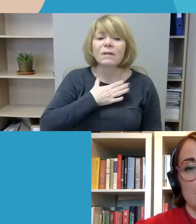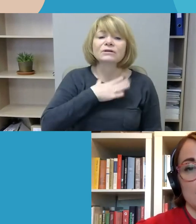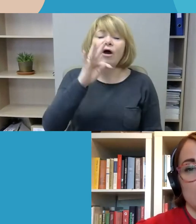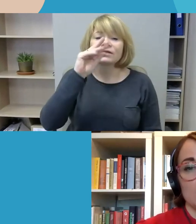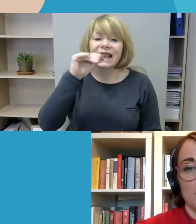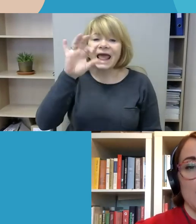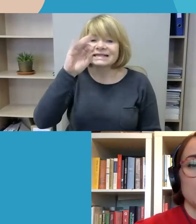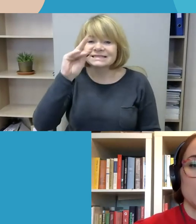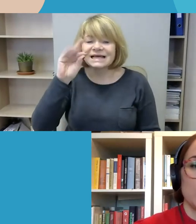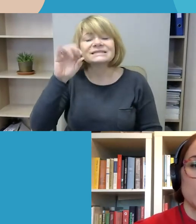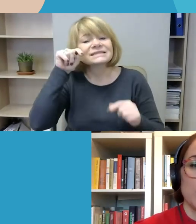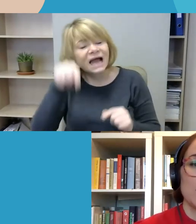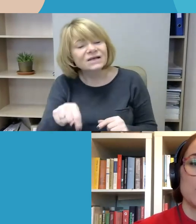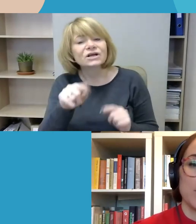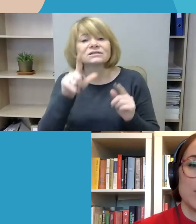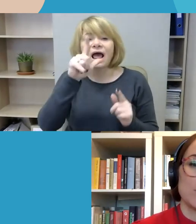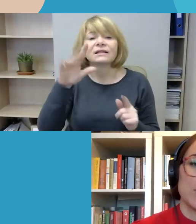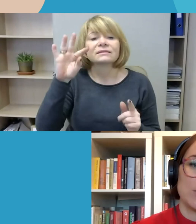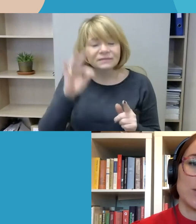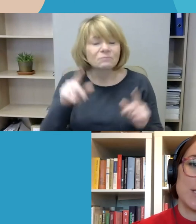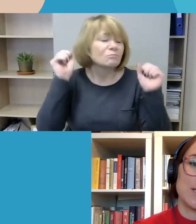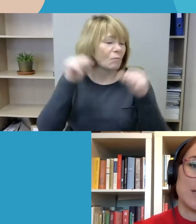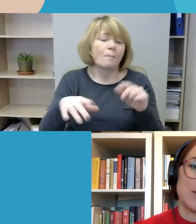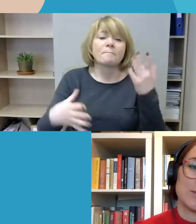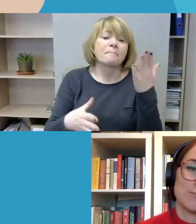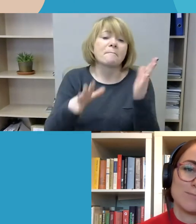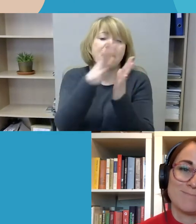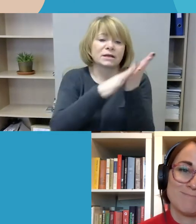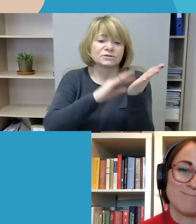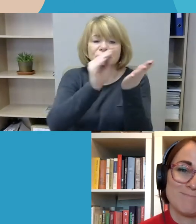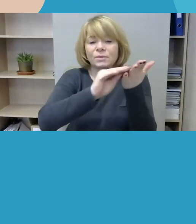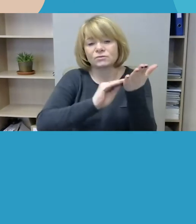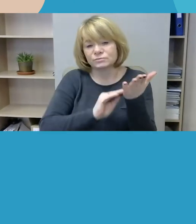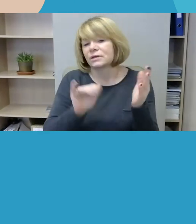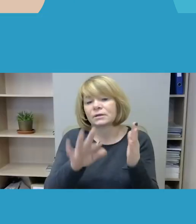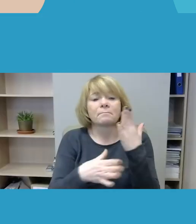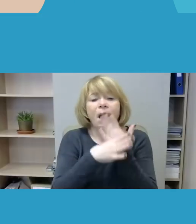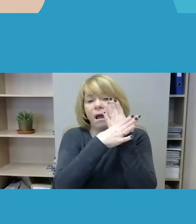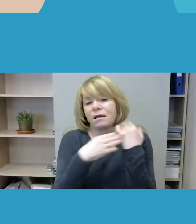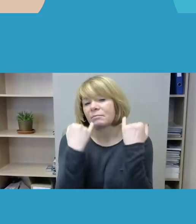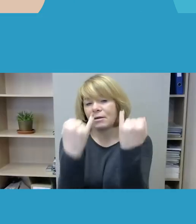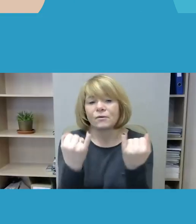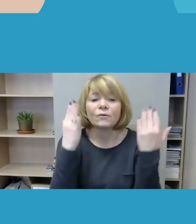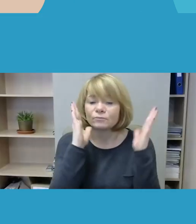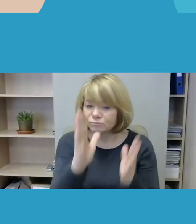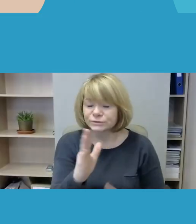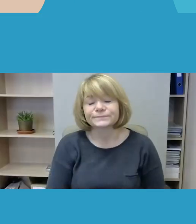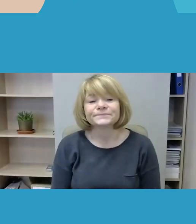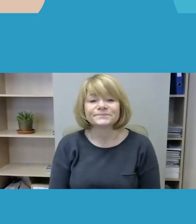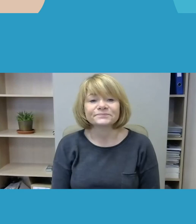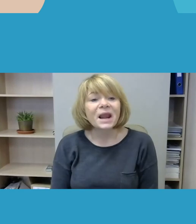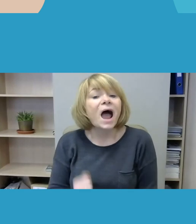galite gauti ir pagalbą užpildydami pareiškimus, jeigu norėsite ją gauti. Tai ačiū labai visiems dalyvavusiams šioje